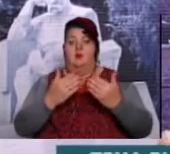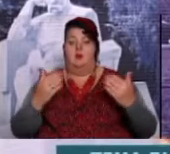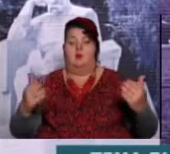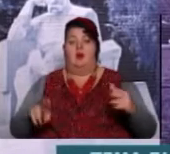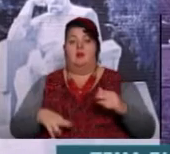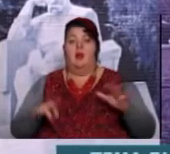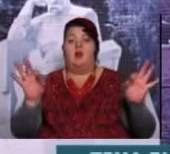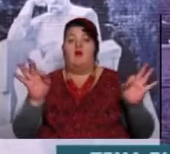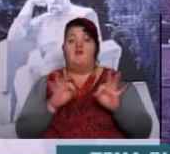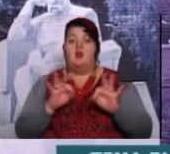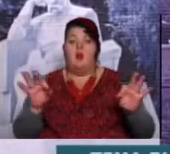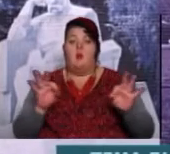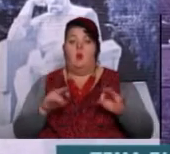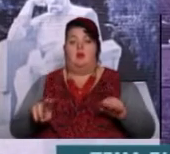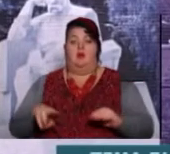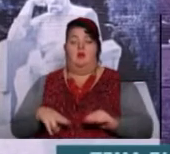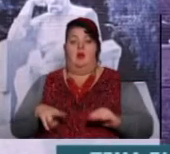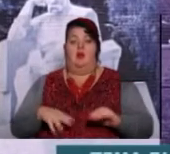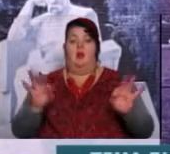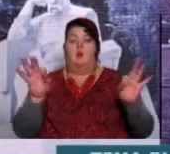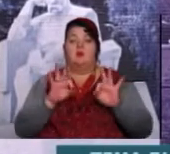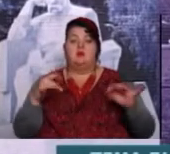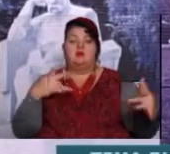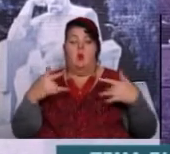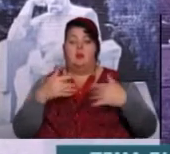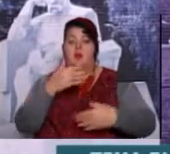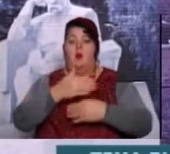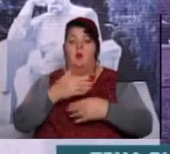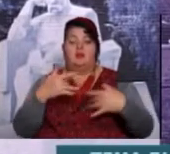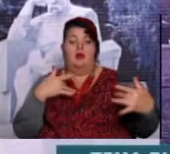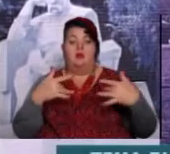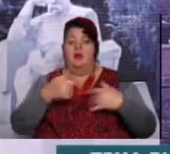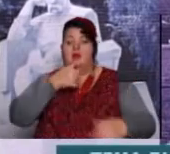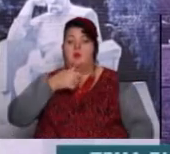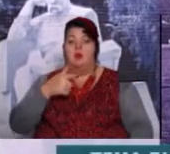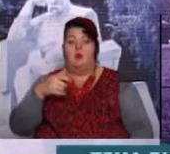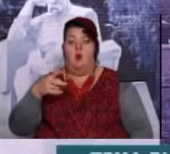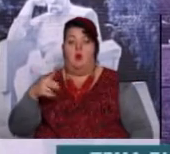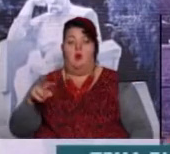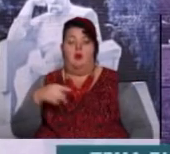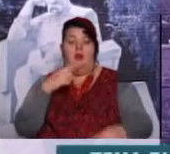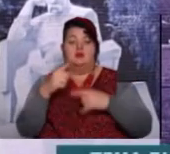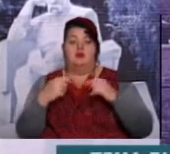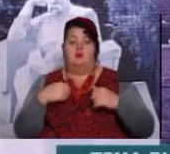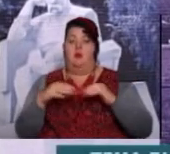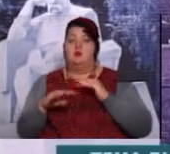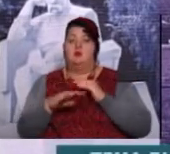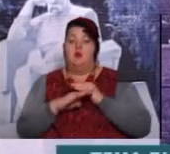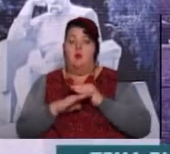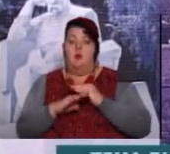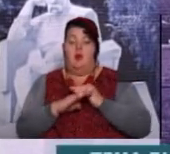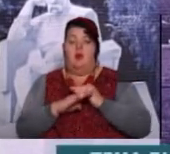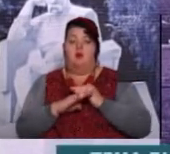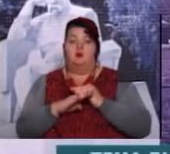філармонії, директор музично-драматичного театру імені Гоголя, вони завжди нам допомагають.